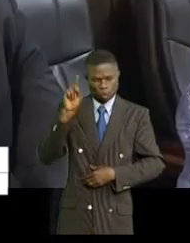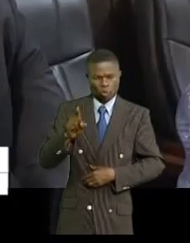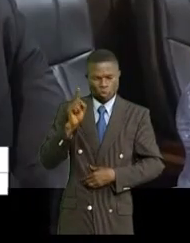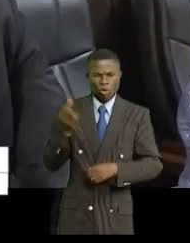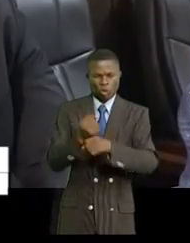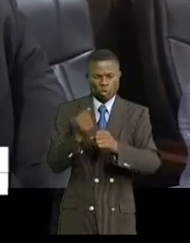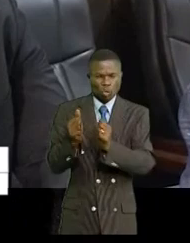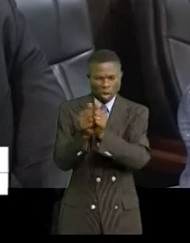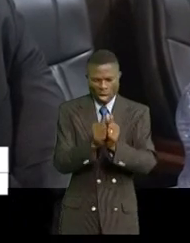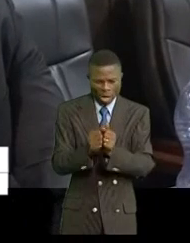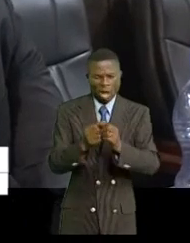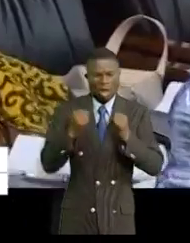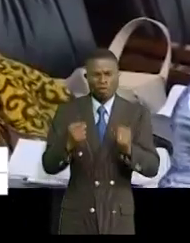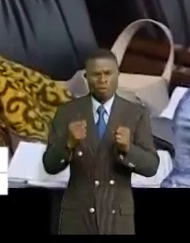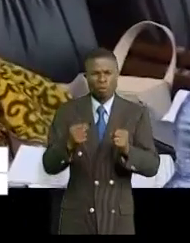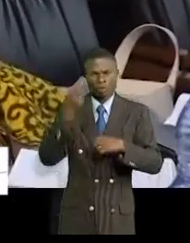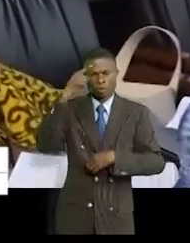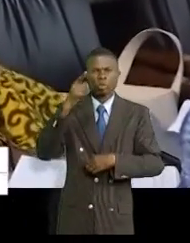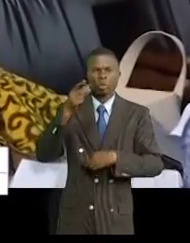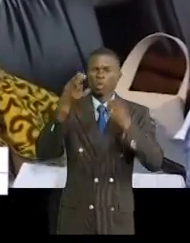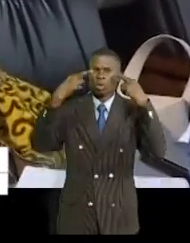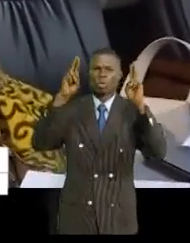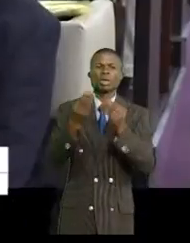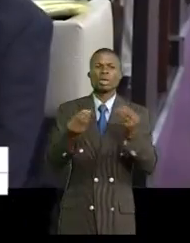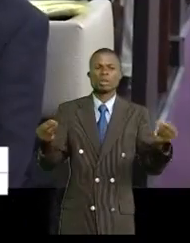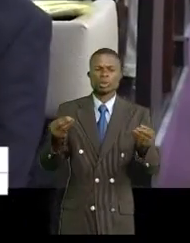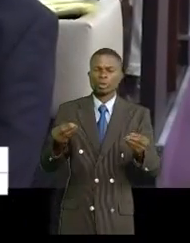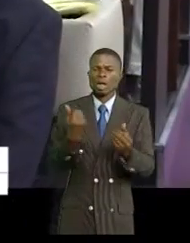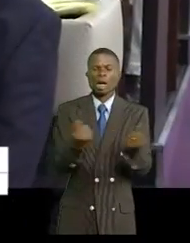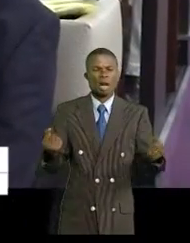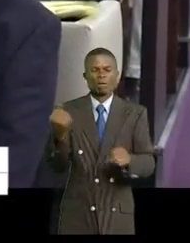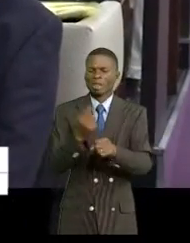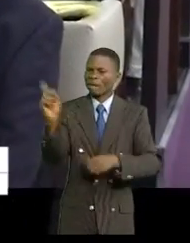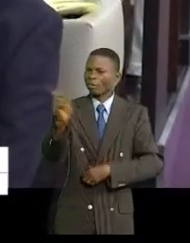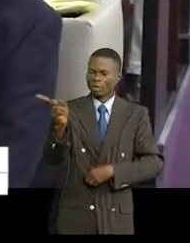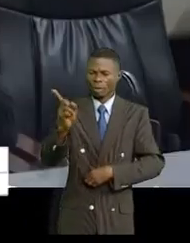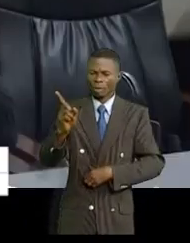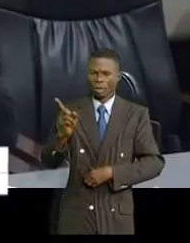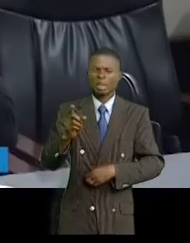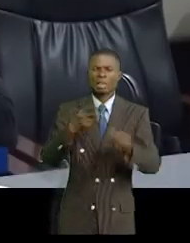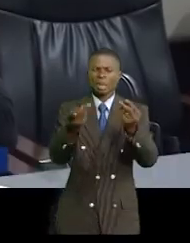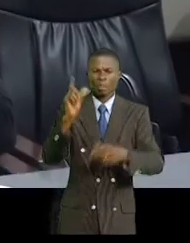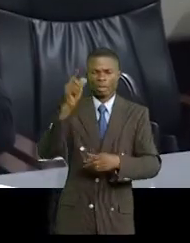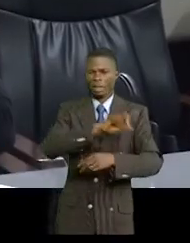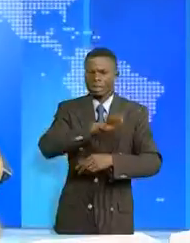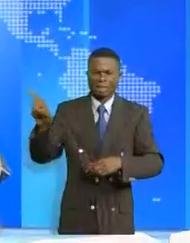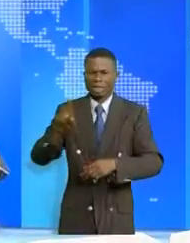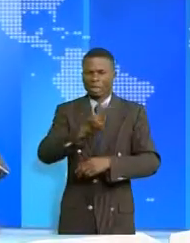collaborer d'une façon efficace pour atteindre le résultat zéro enfant dans le mine d'ici l'an 2025.